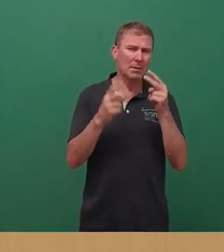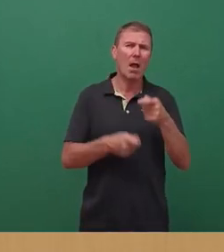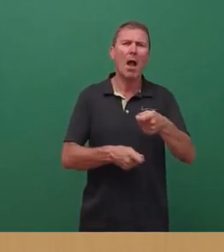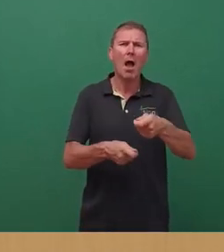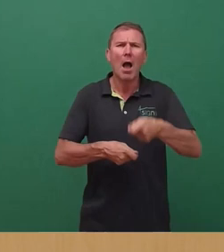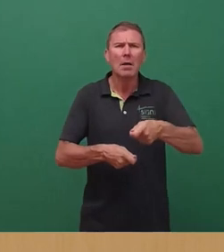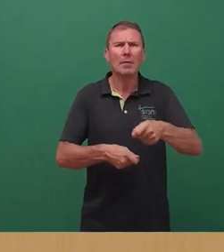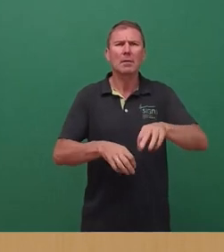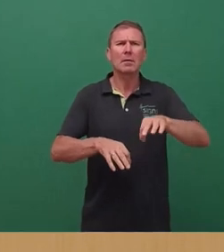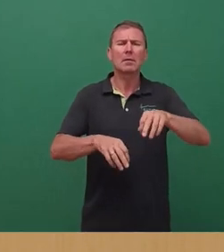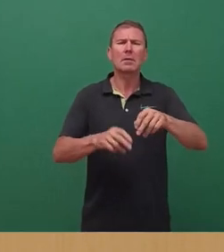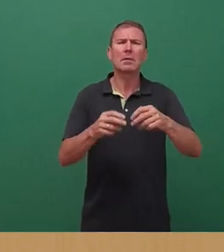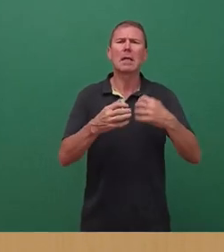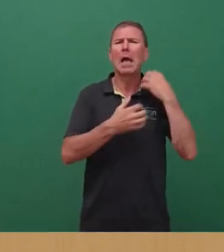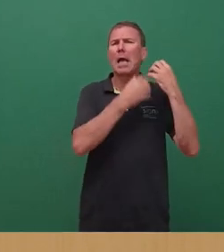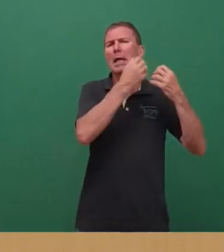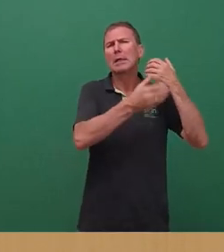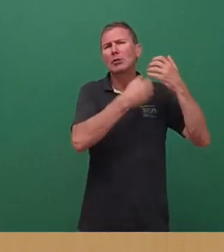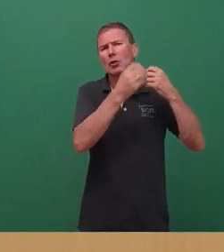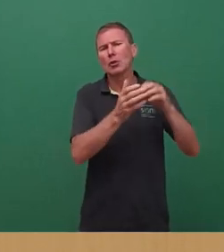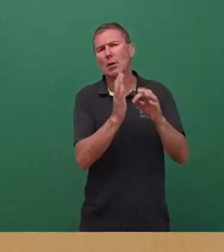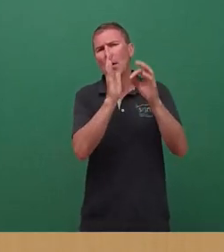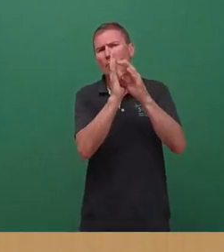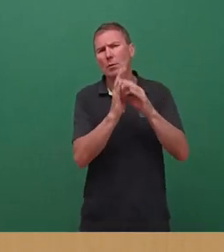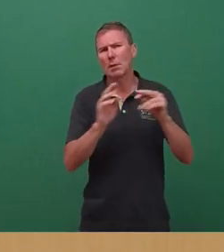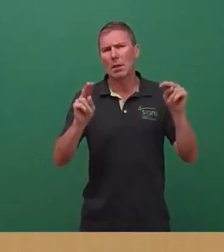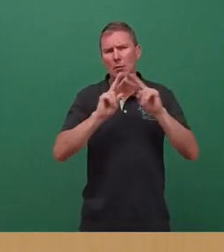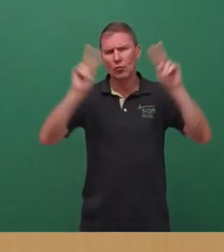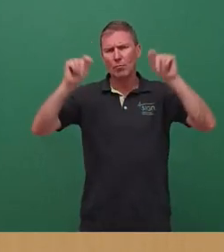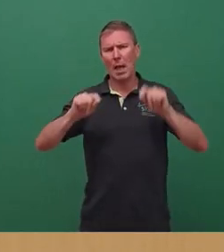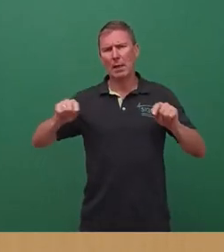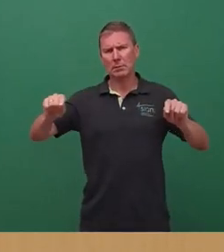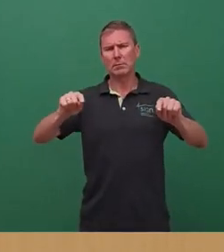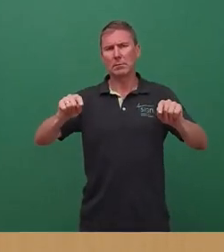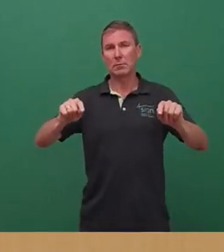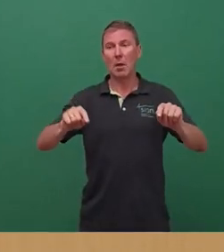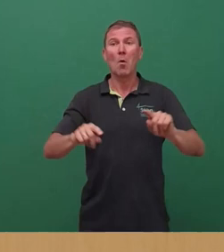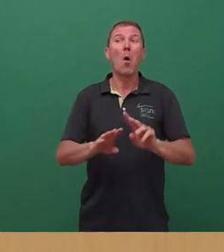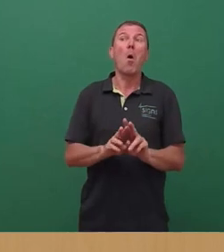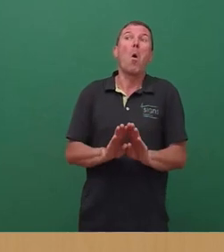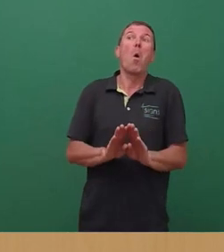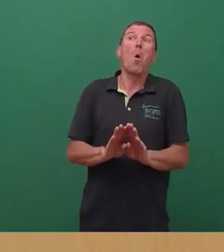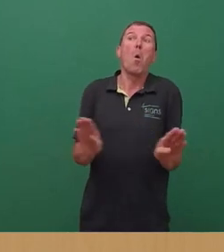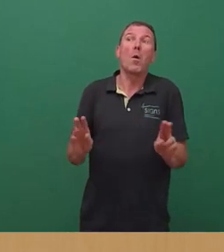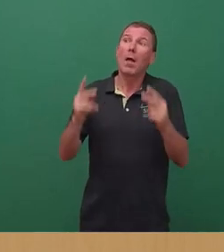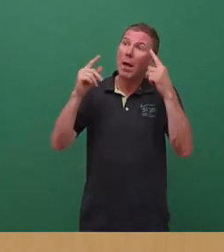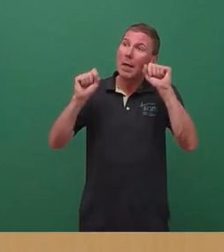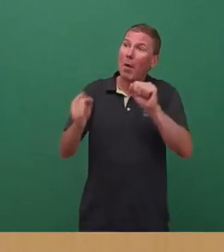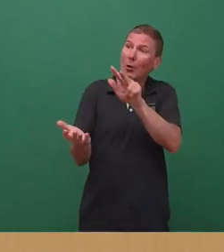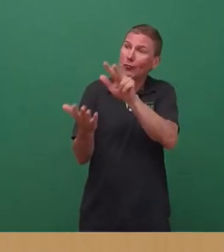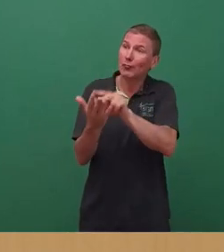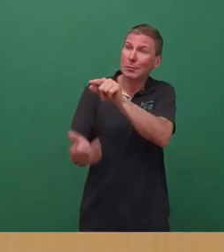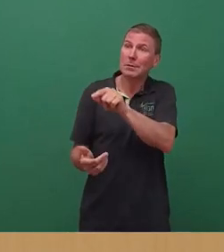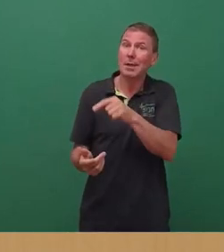zu berücksichtigen. Und da kann ich Ihnen sagen, die wären auch ohne die Unterschutzstellung der Sachgesamtheit